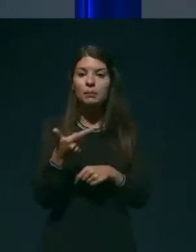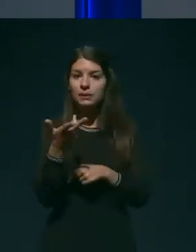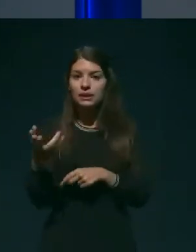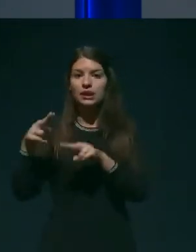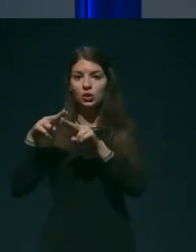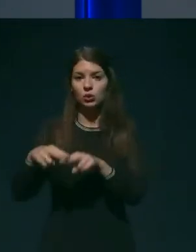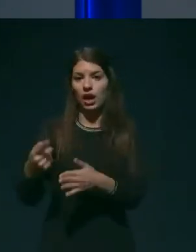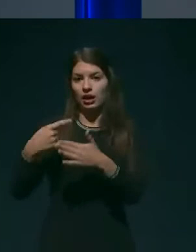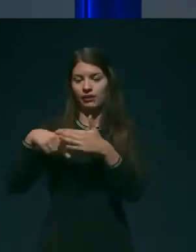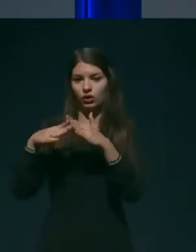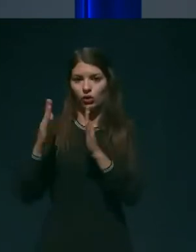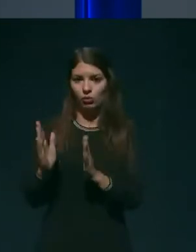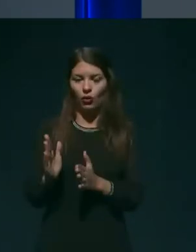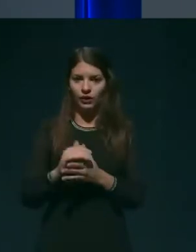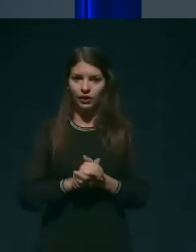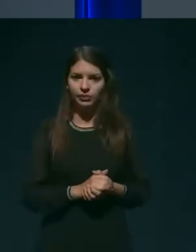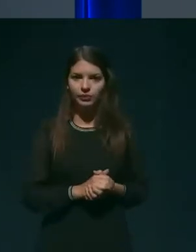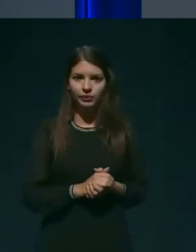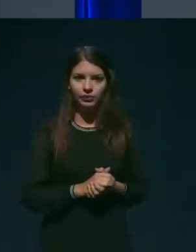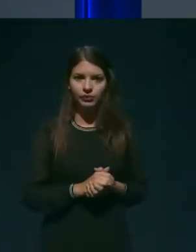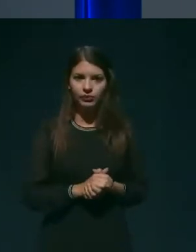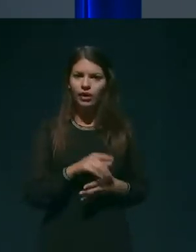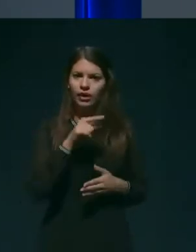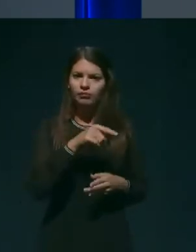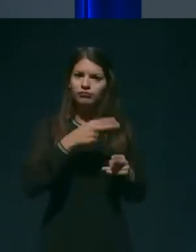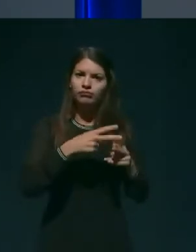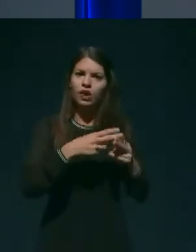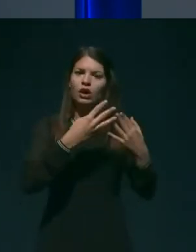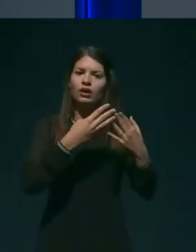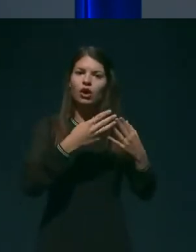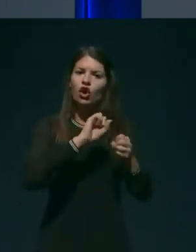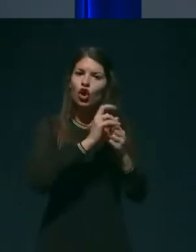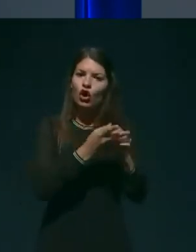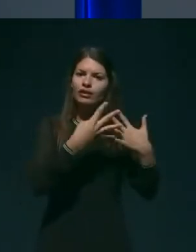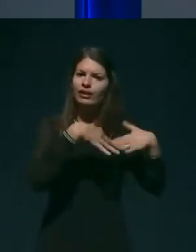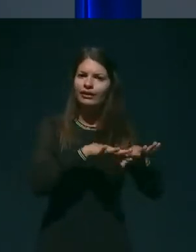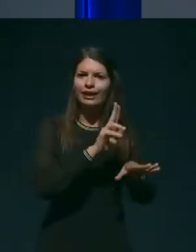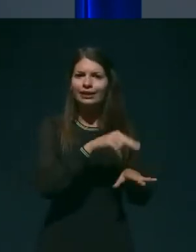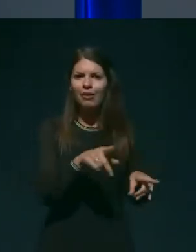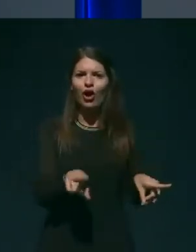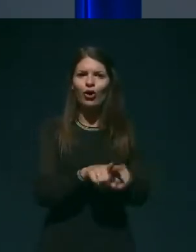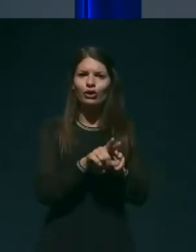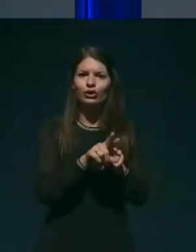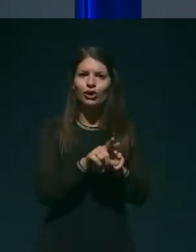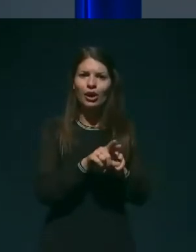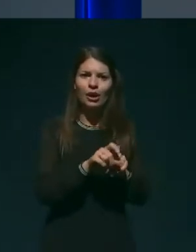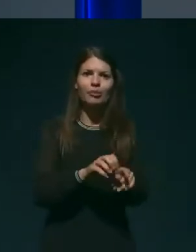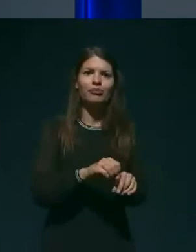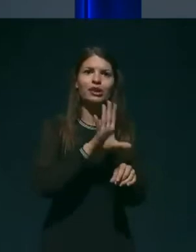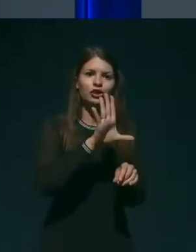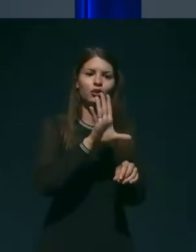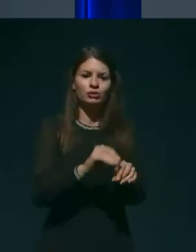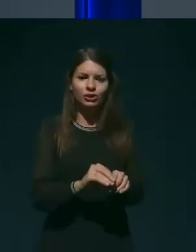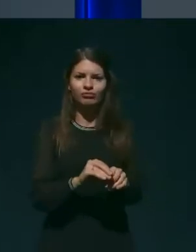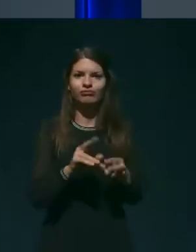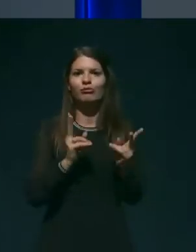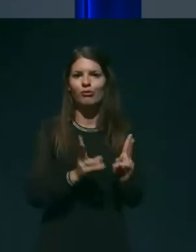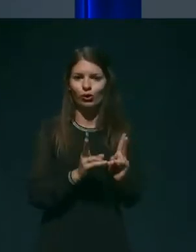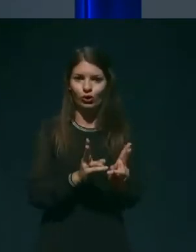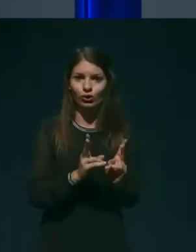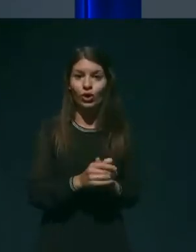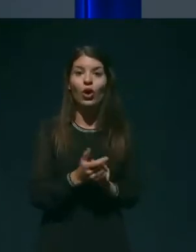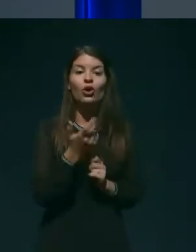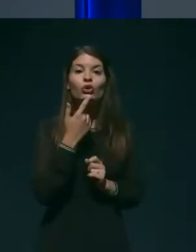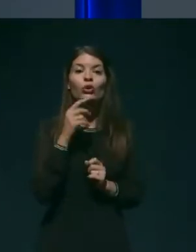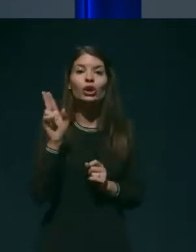v domovih. Covid virus očitno ima neko tako on-off funkcijo, se pravi, da tisti, ki nekako preboleva